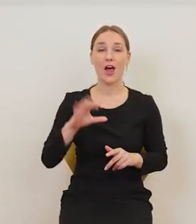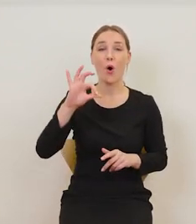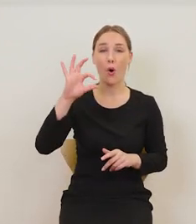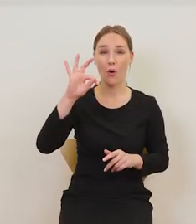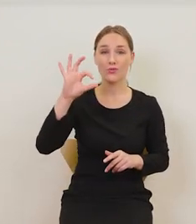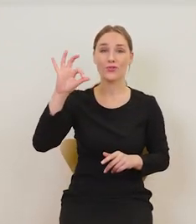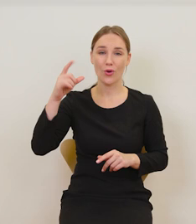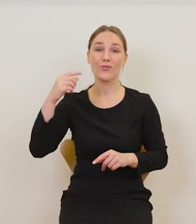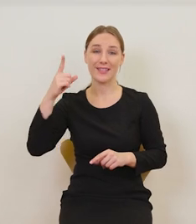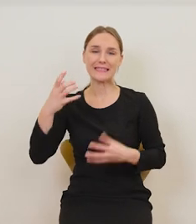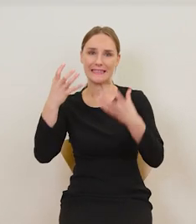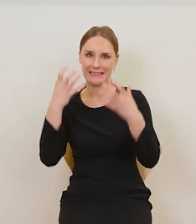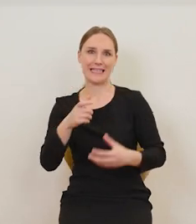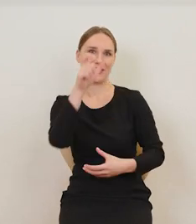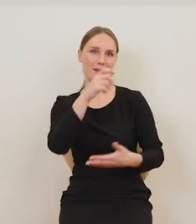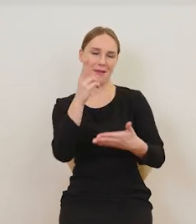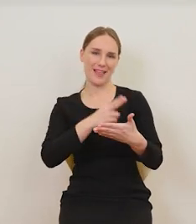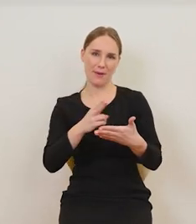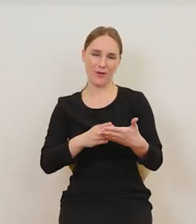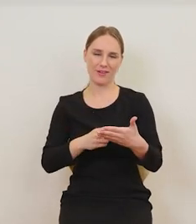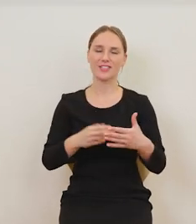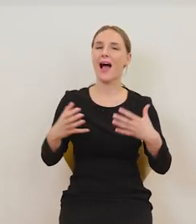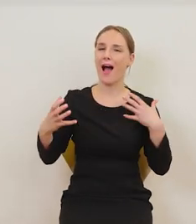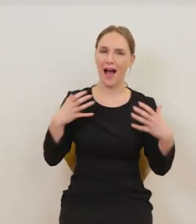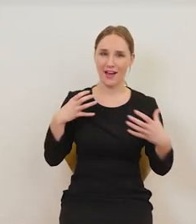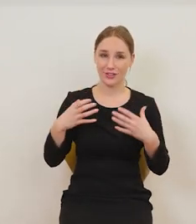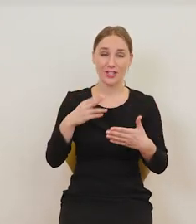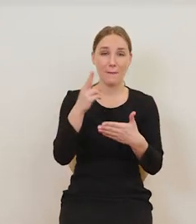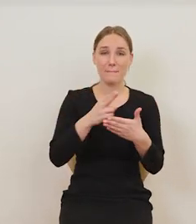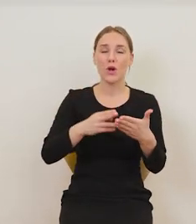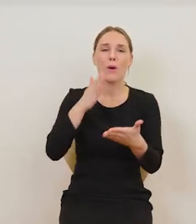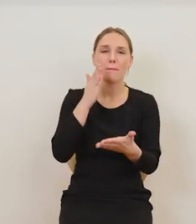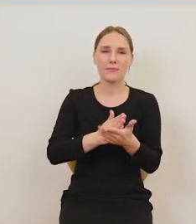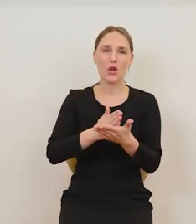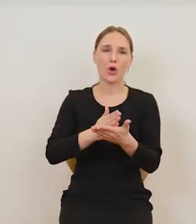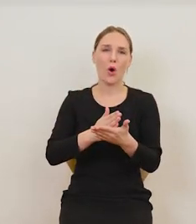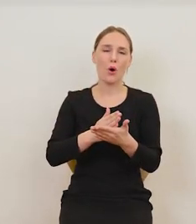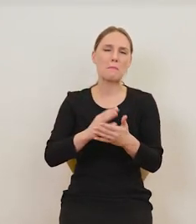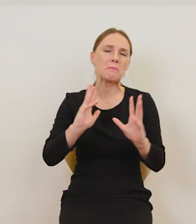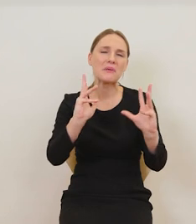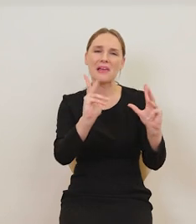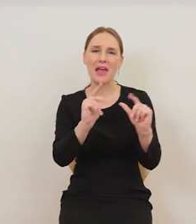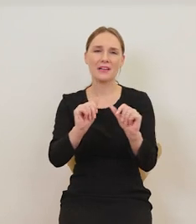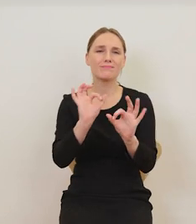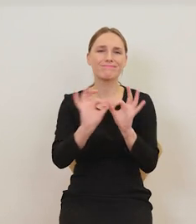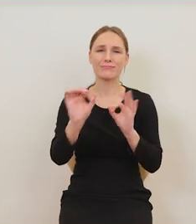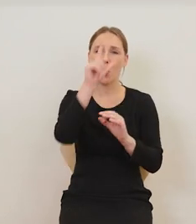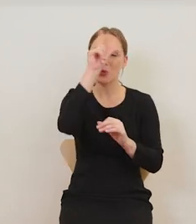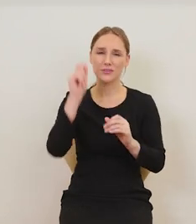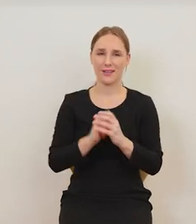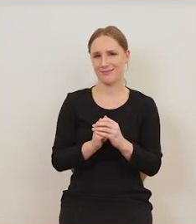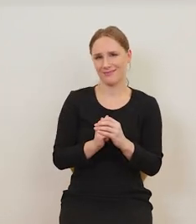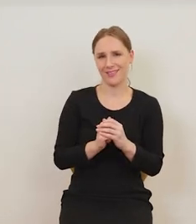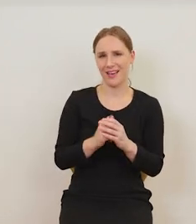Dix ją chciał namalować. Artyści oczywiście nie malują wyłącznie portretów idealnych ludzi, bo